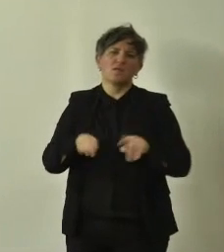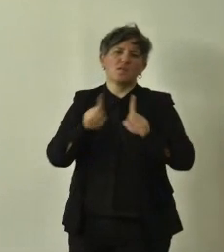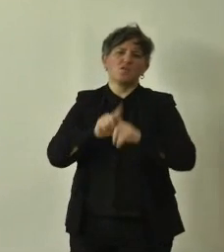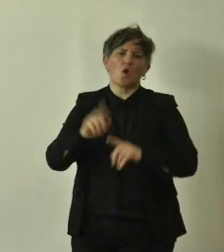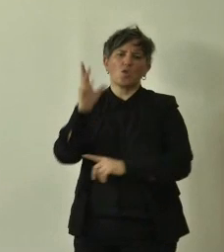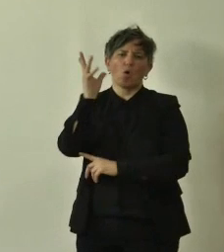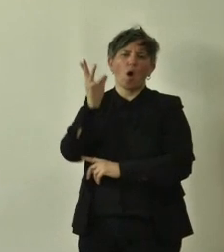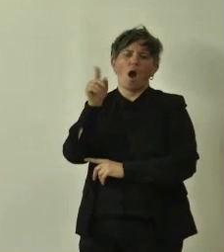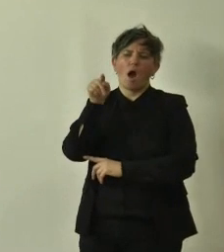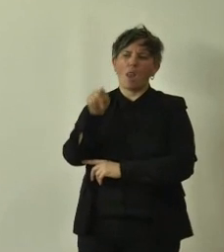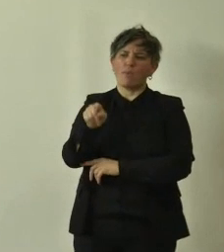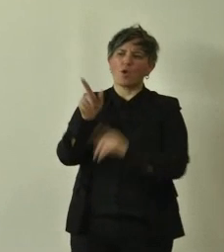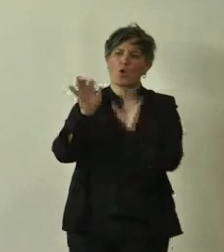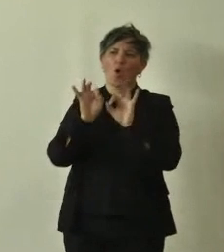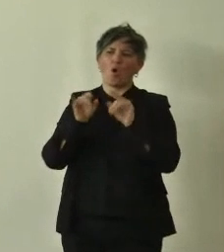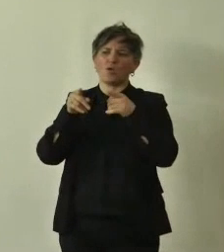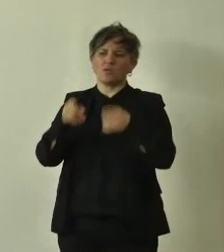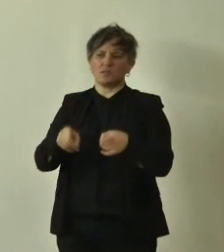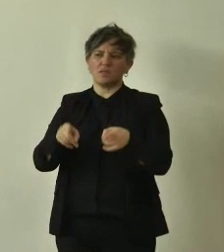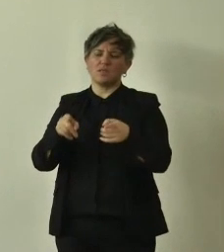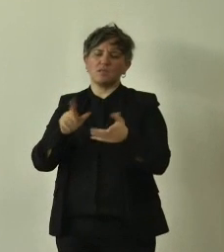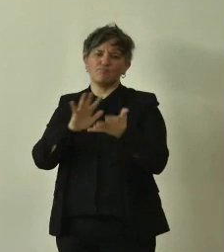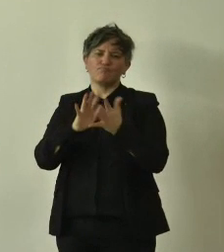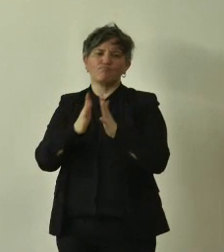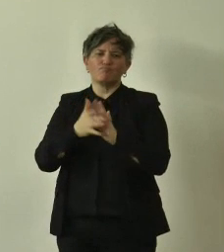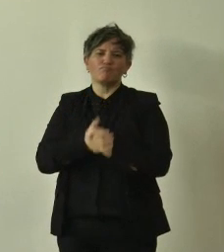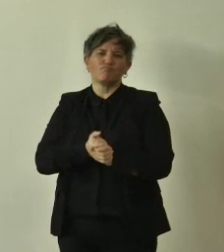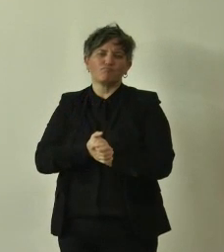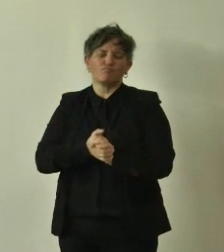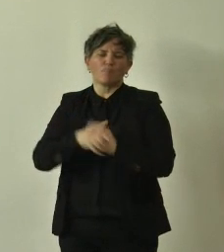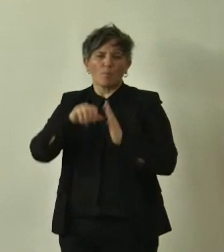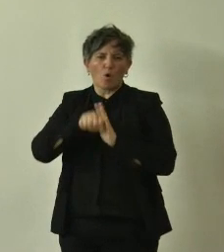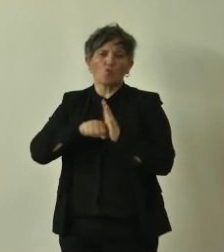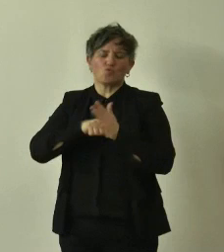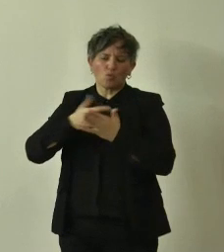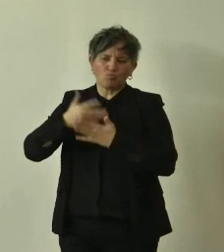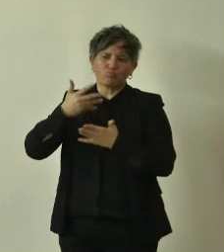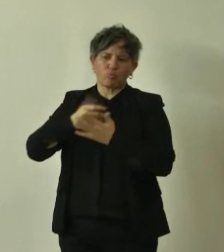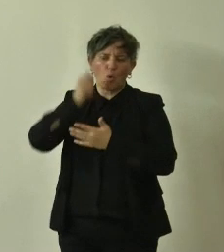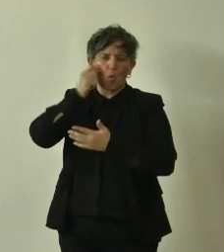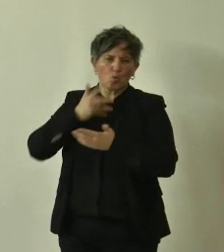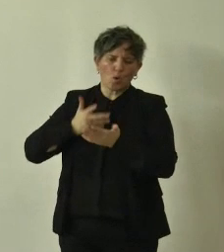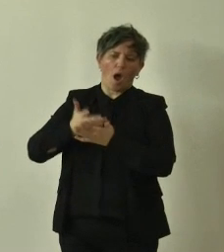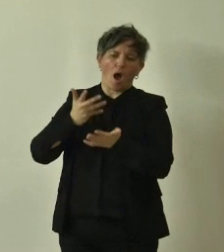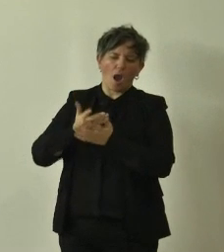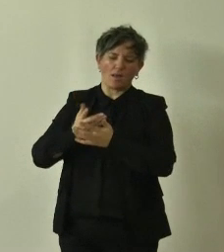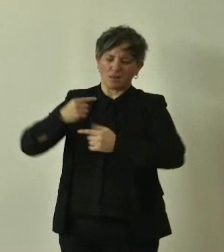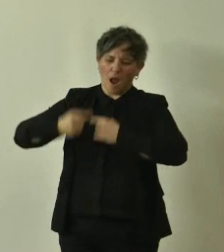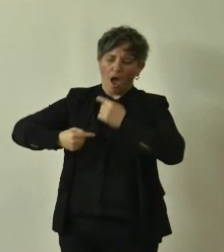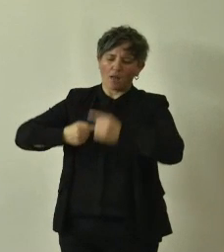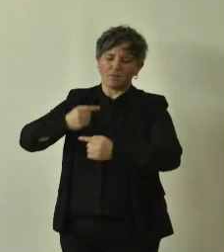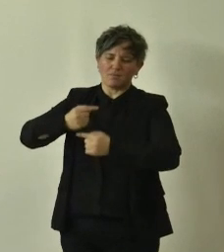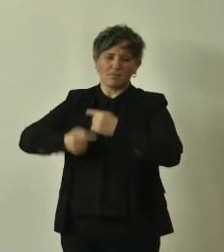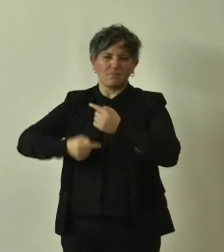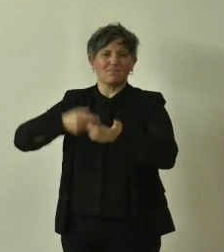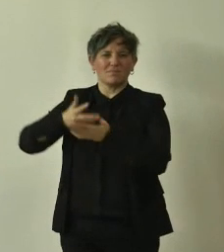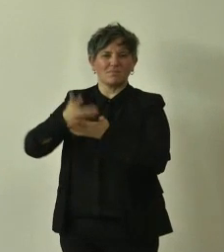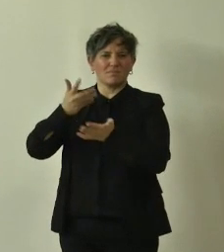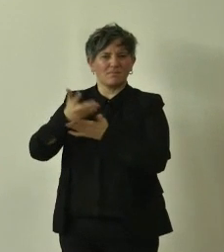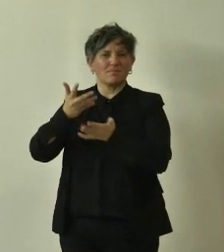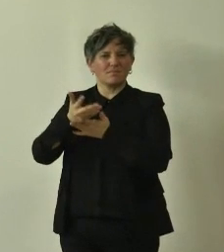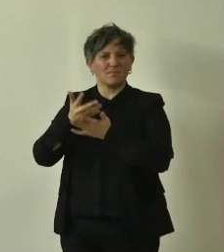di questa portata si porta dietro a valore storico, culturale ci racconta delle tradizioni che